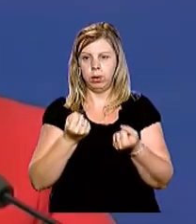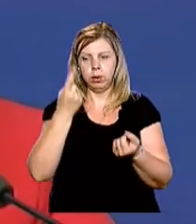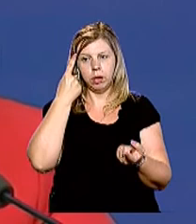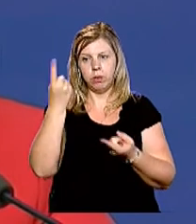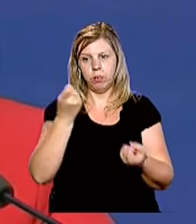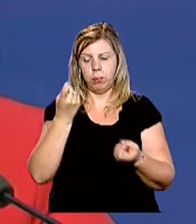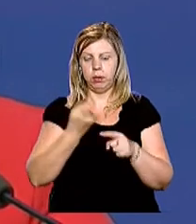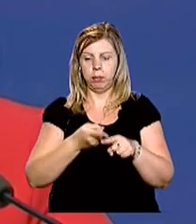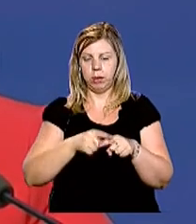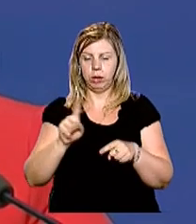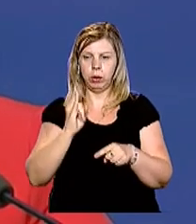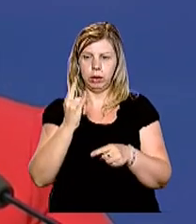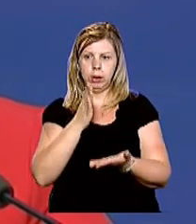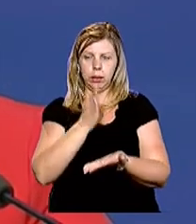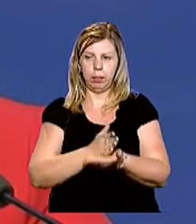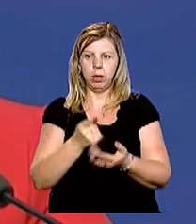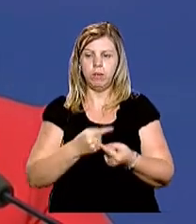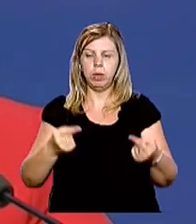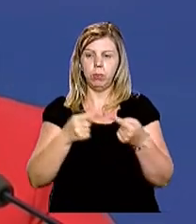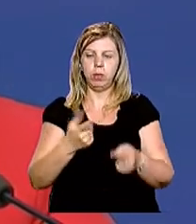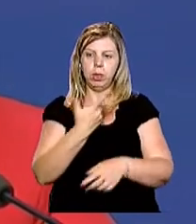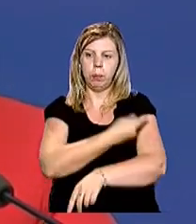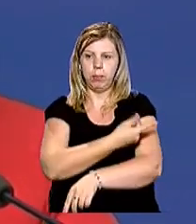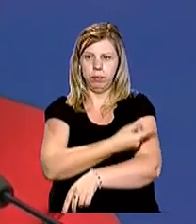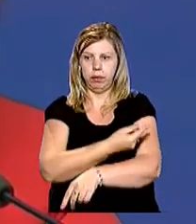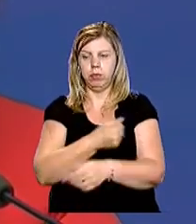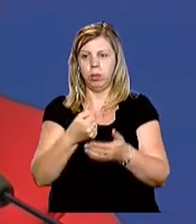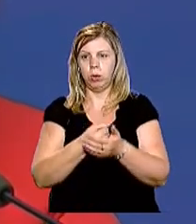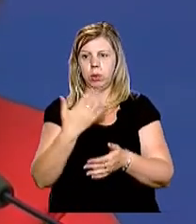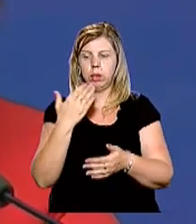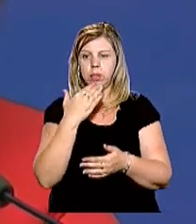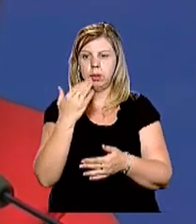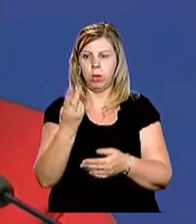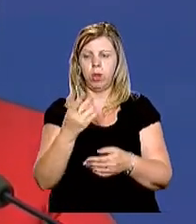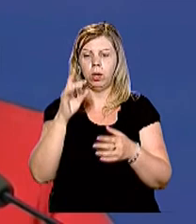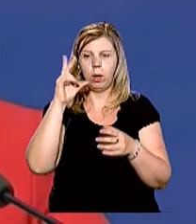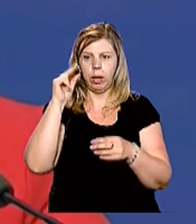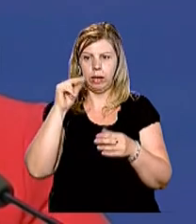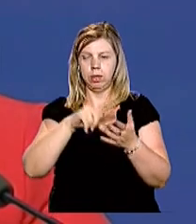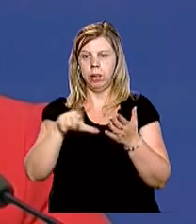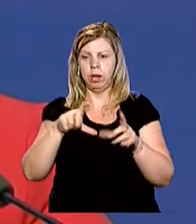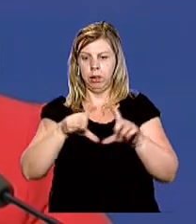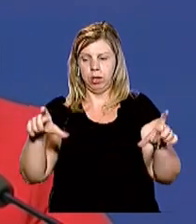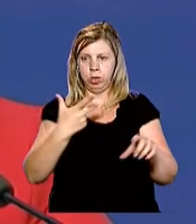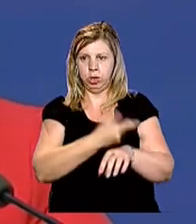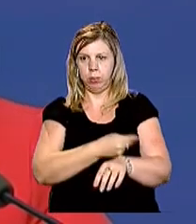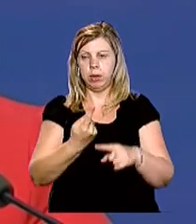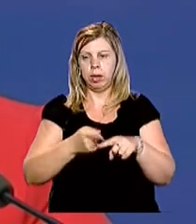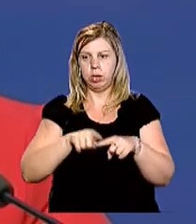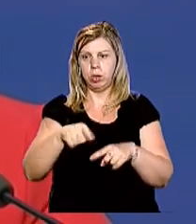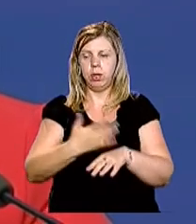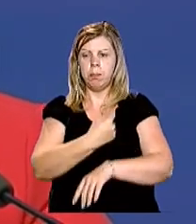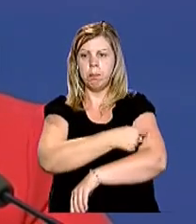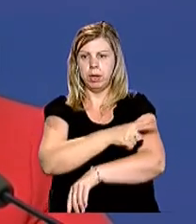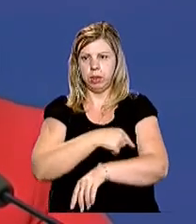інформацію про те, чи дитина мала відповідно щеплення, відповідно до національного календаря щеплень. Для цього є